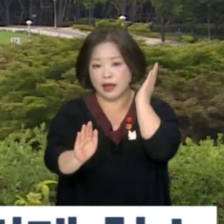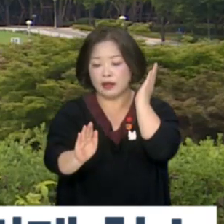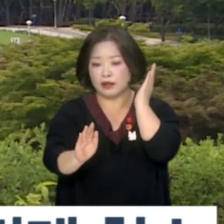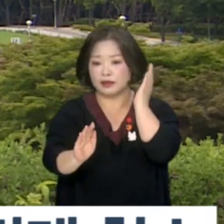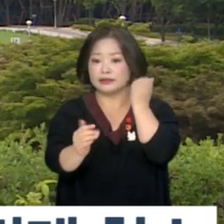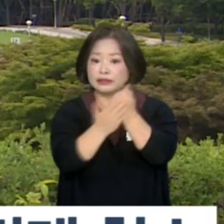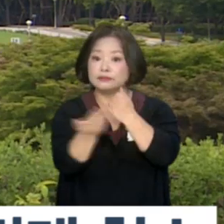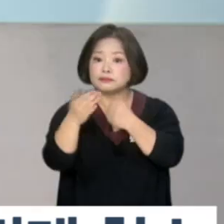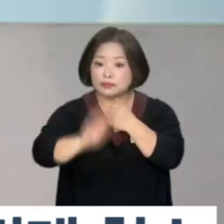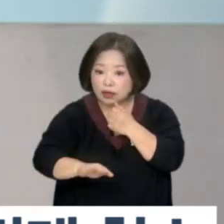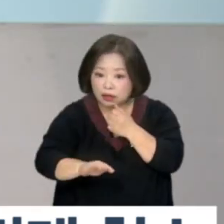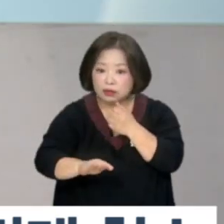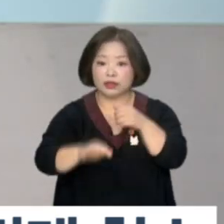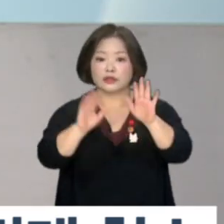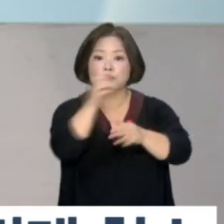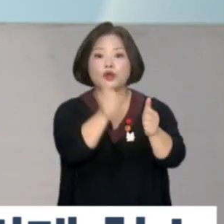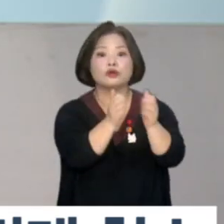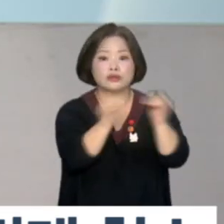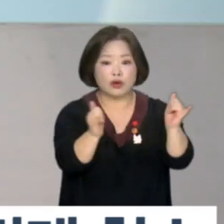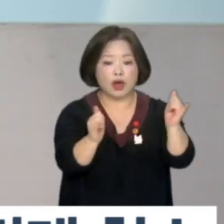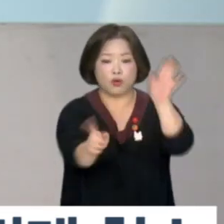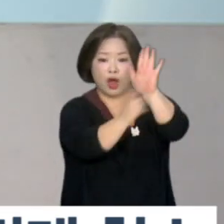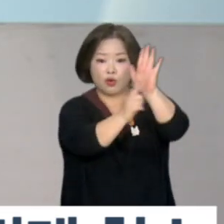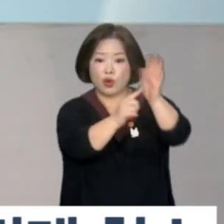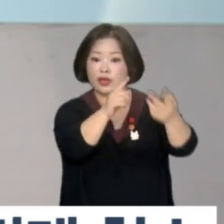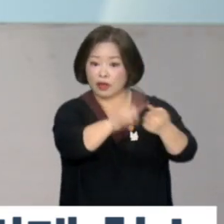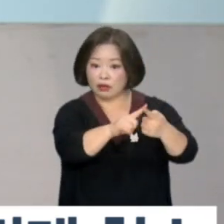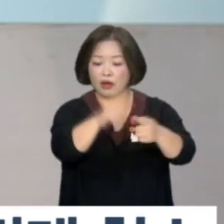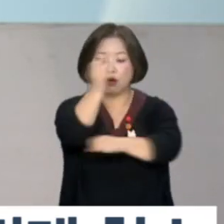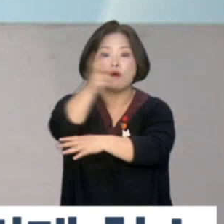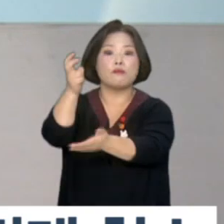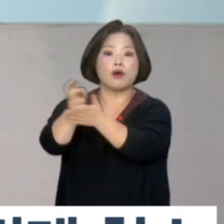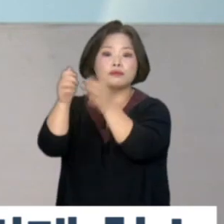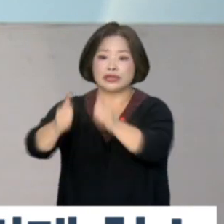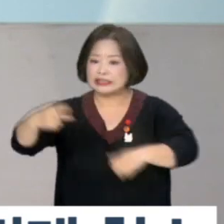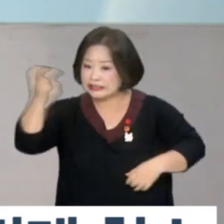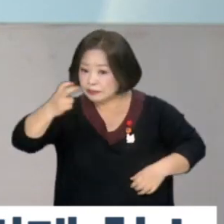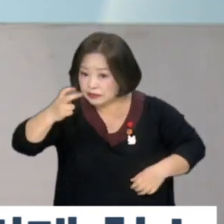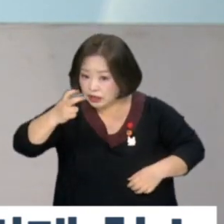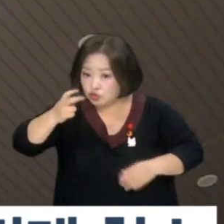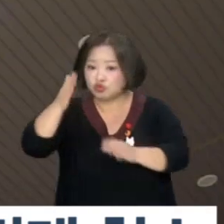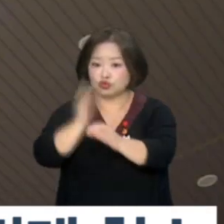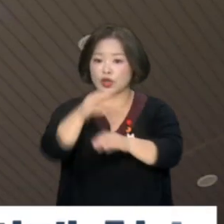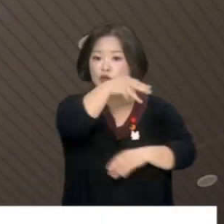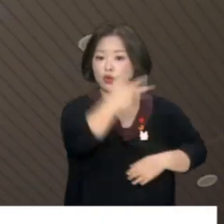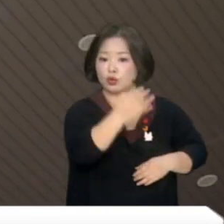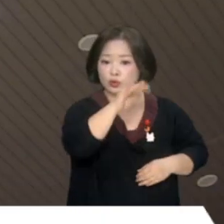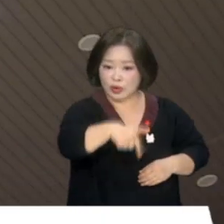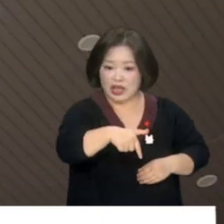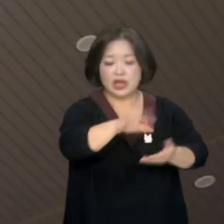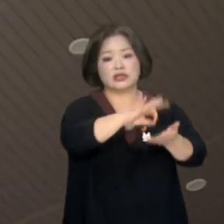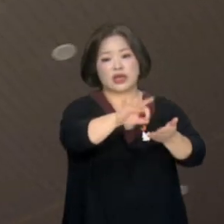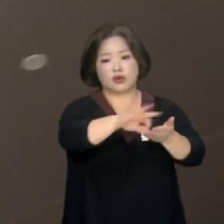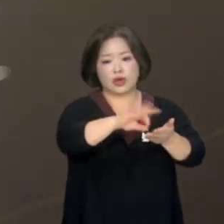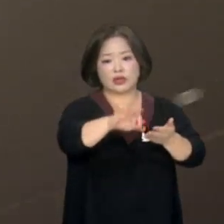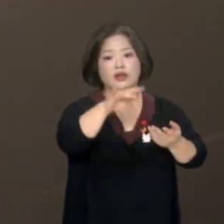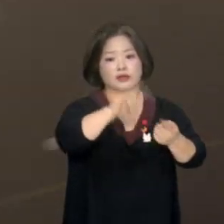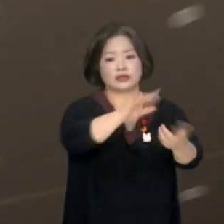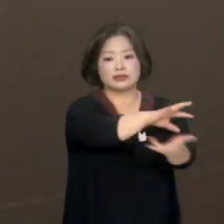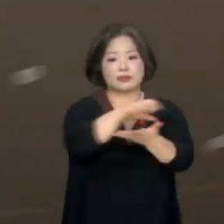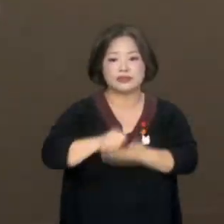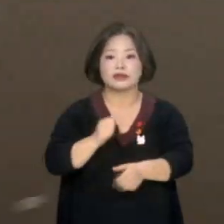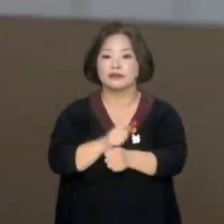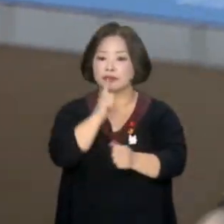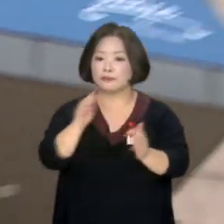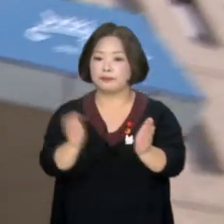징계 변호사 상당수가 광고 규정에 대한 헌법재판소 심사가 진행 중에 로톡을 이용했다는 점 등을 참작했다고 밝혔습니다.